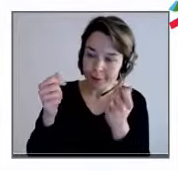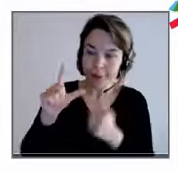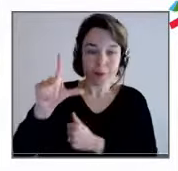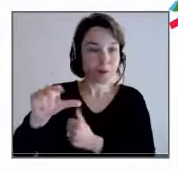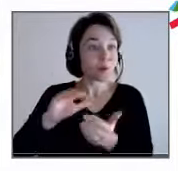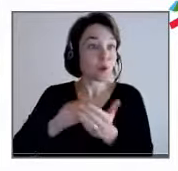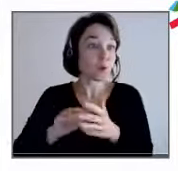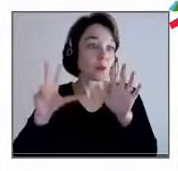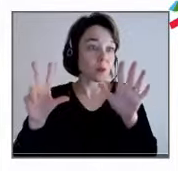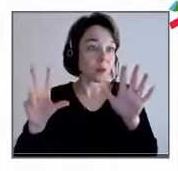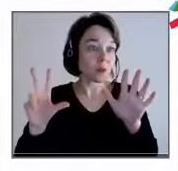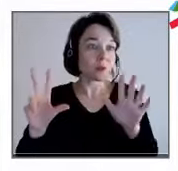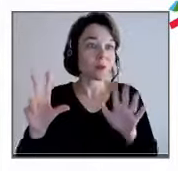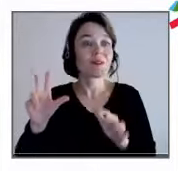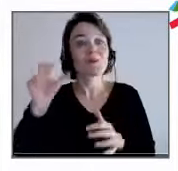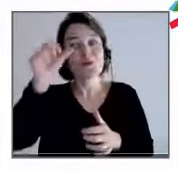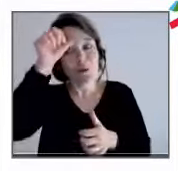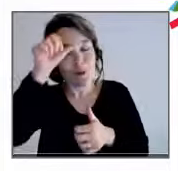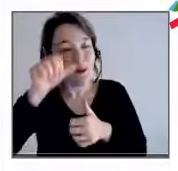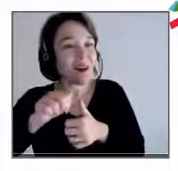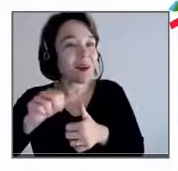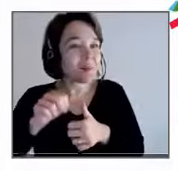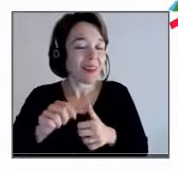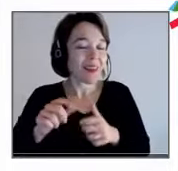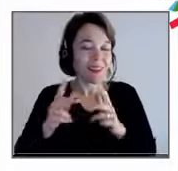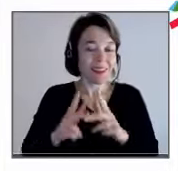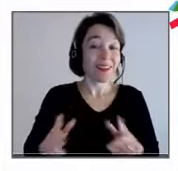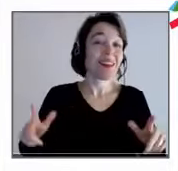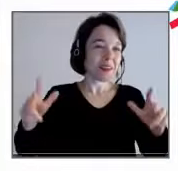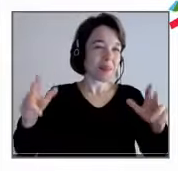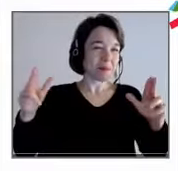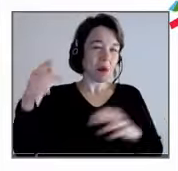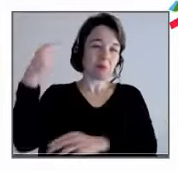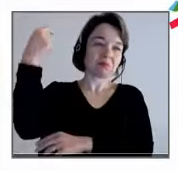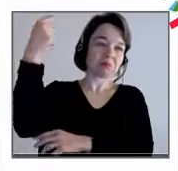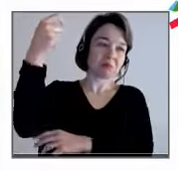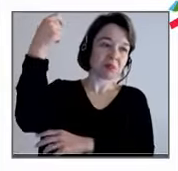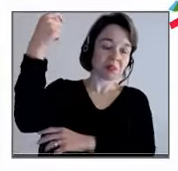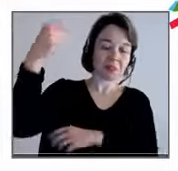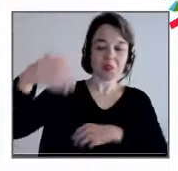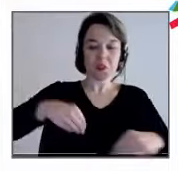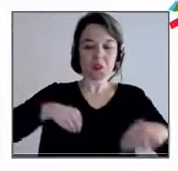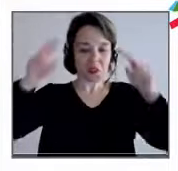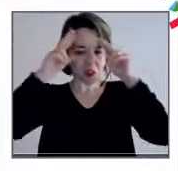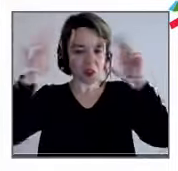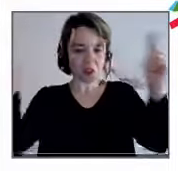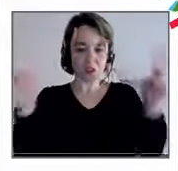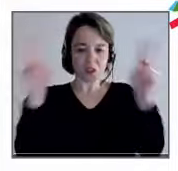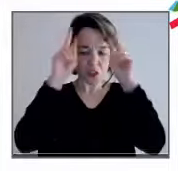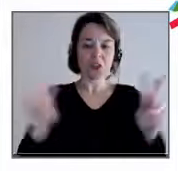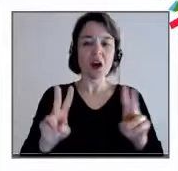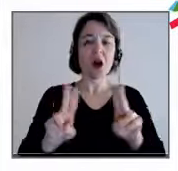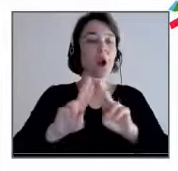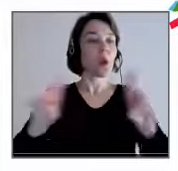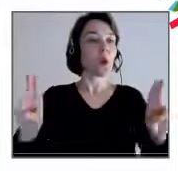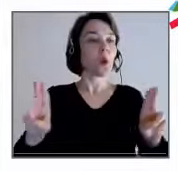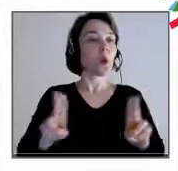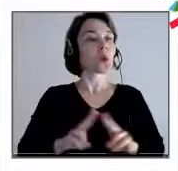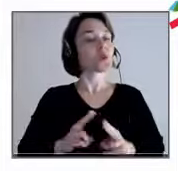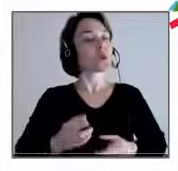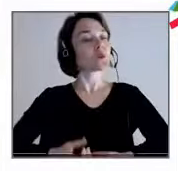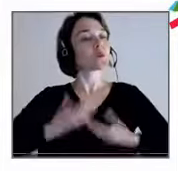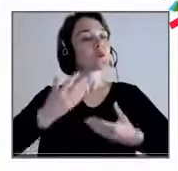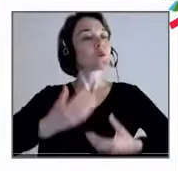je me souviens, c'était notamment l'époque où le PDG de Renault a fait une grande déclaration en disant le métier de Renault n'est plus de